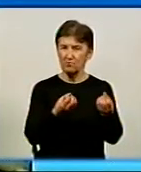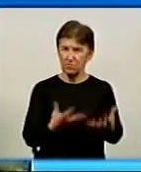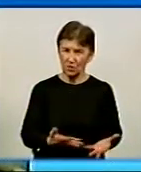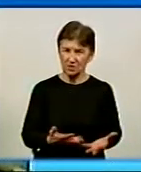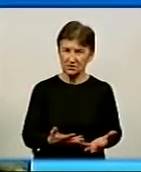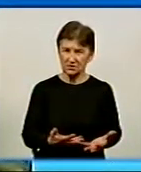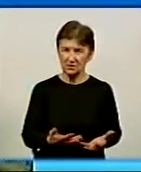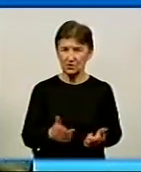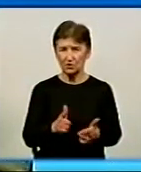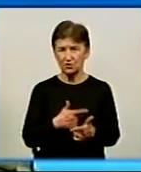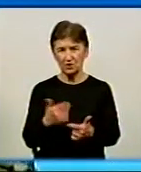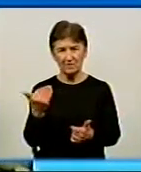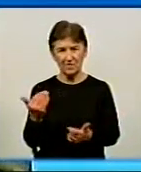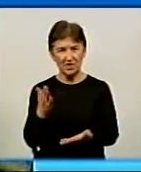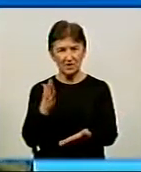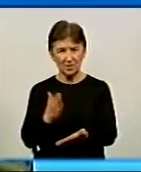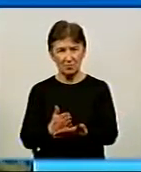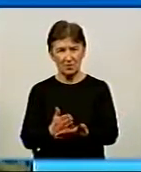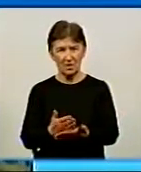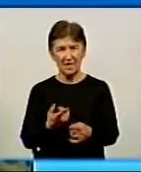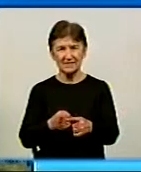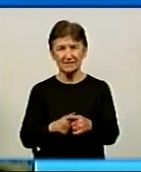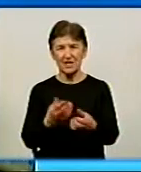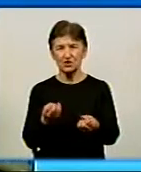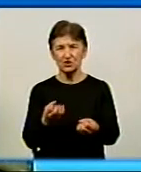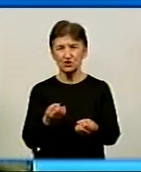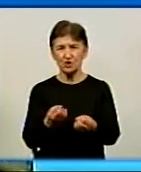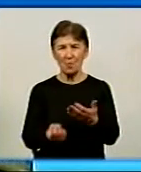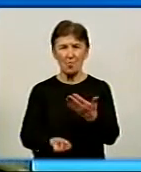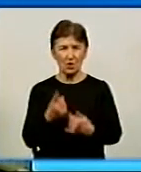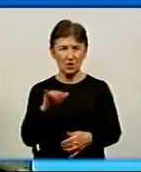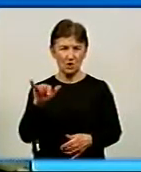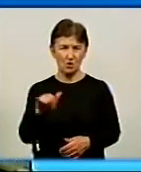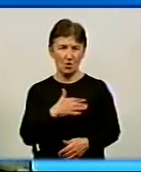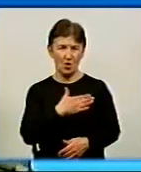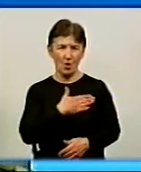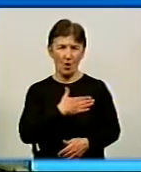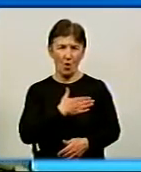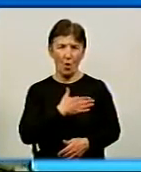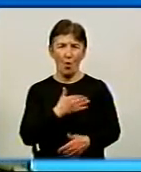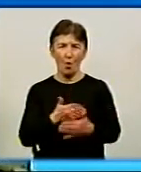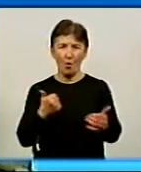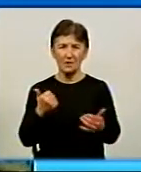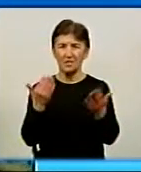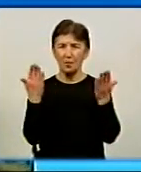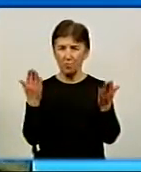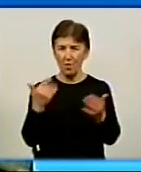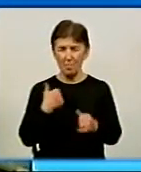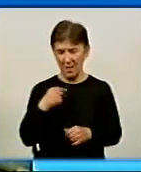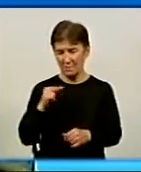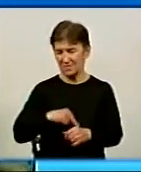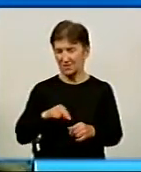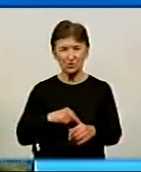помагать хочуть, чи вони дійсно мають, це ще покликання від Бога. Не має значення, яка конфесія. Немає. Ми працюємо з усіма.